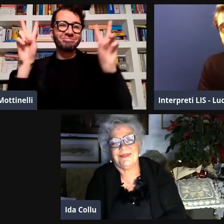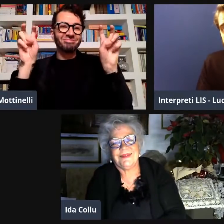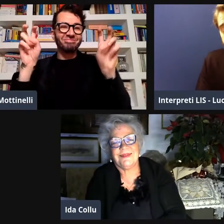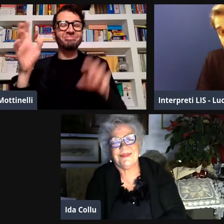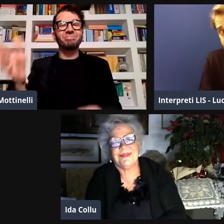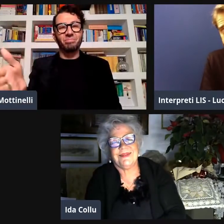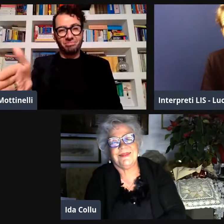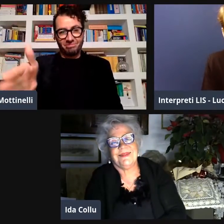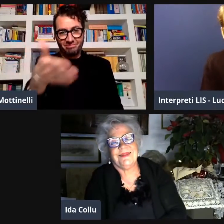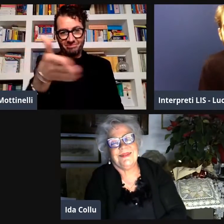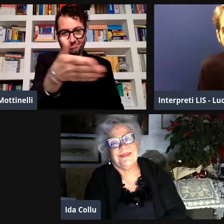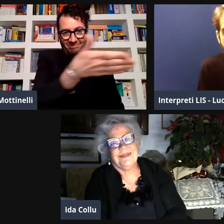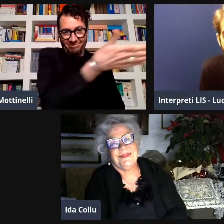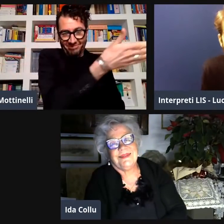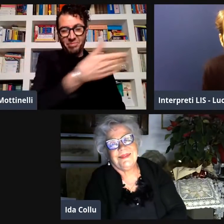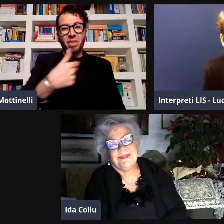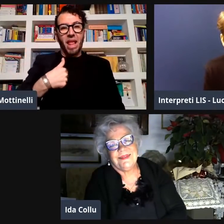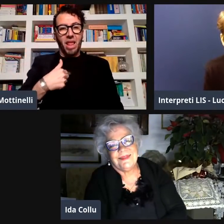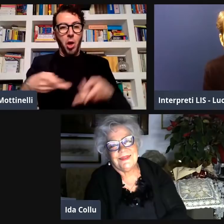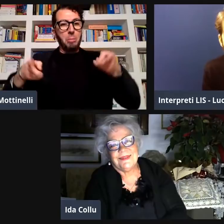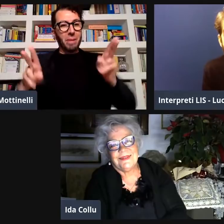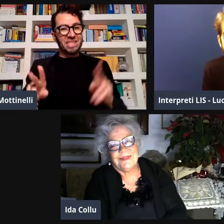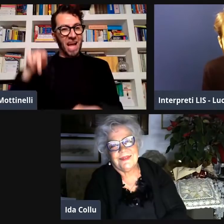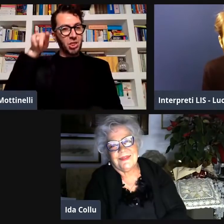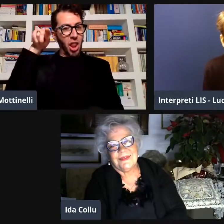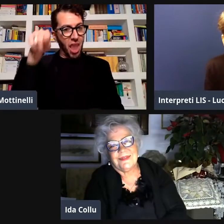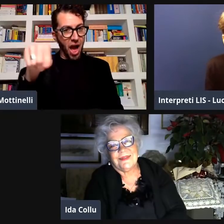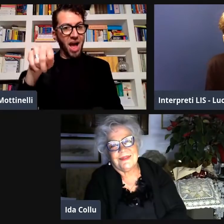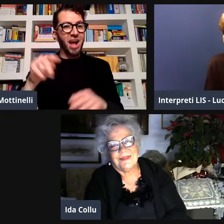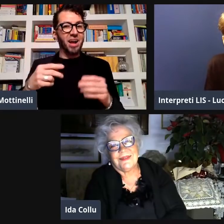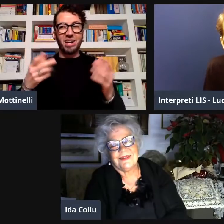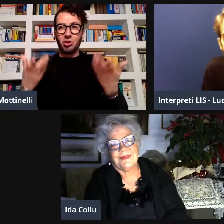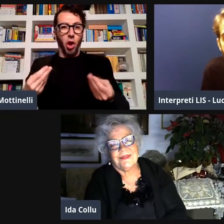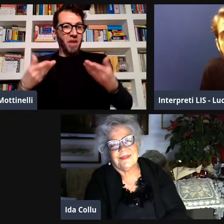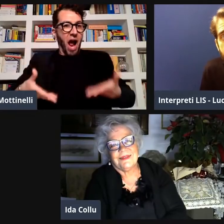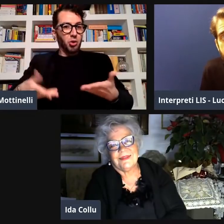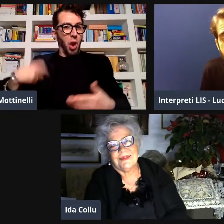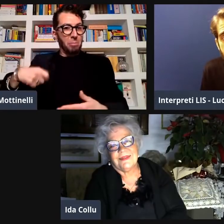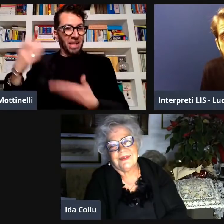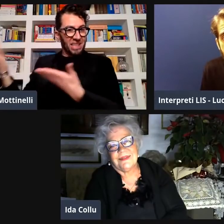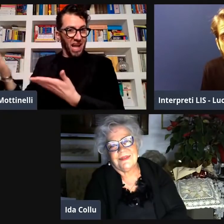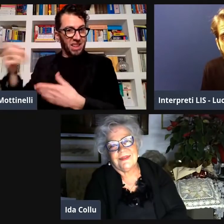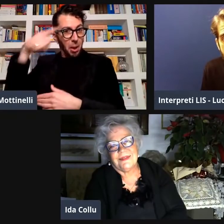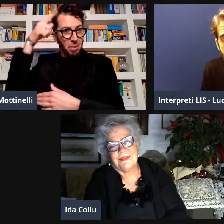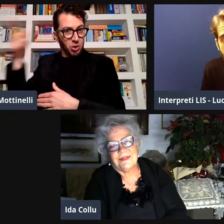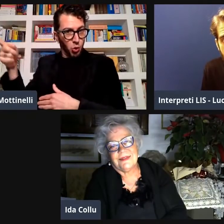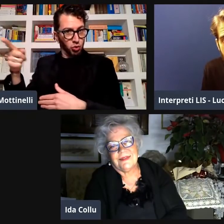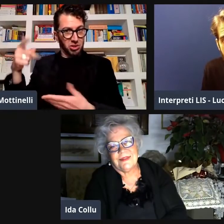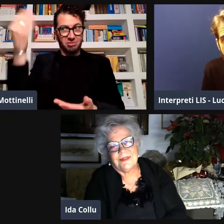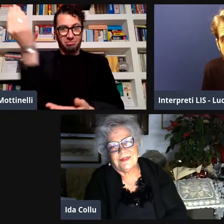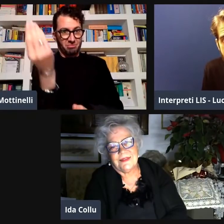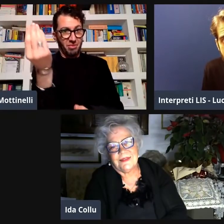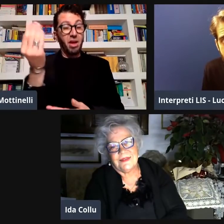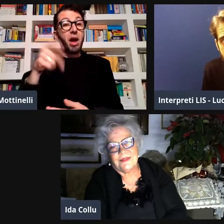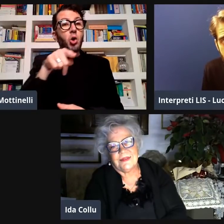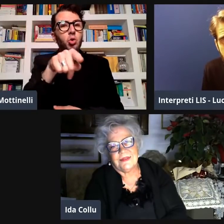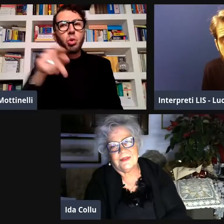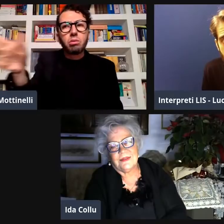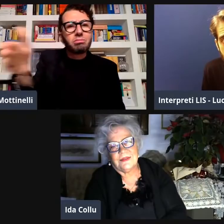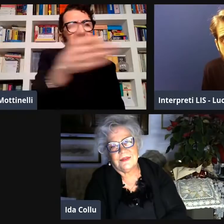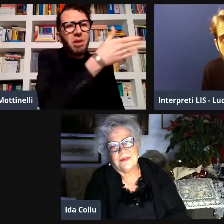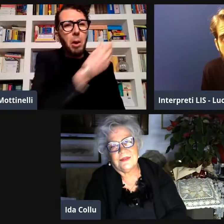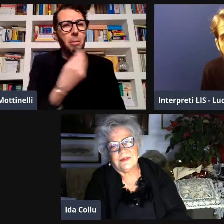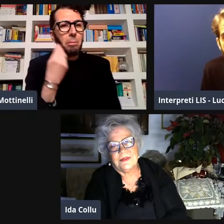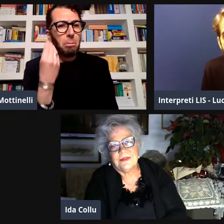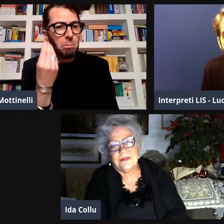era il segretario e questo è l'attuale presidente appunto